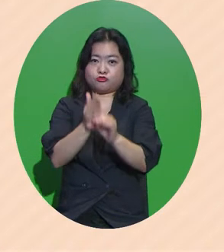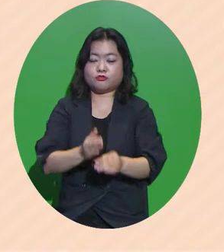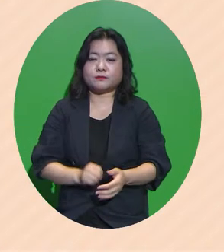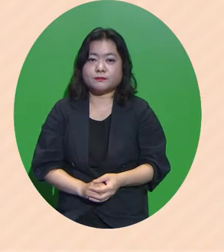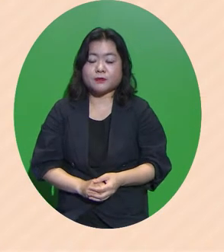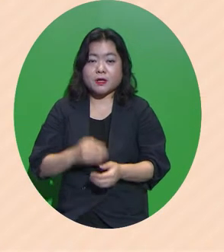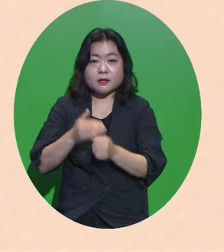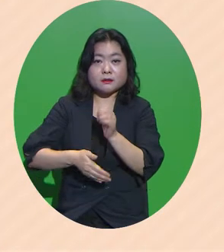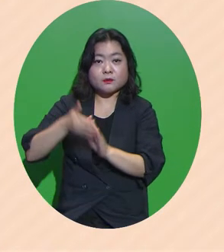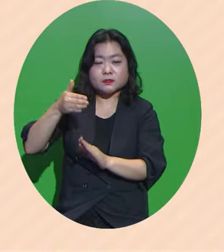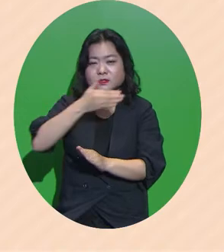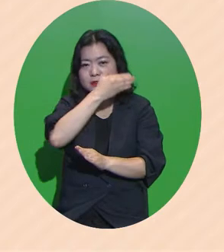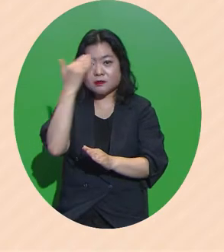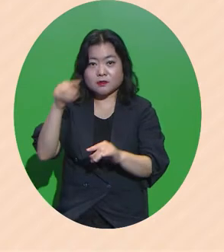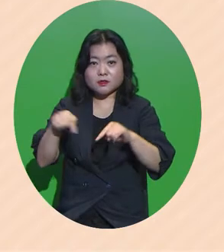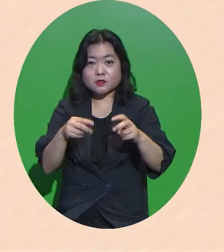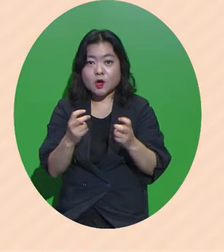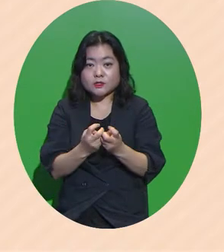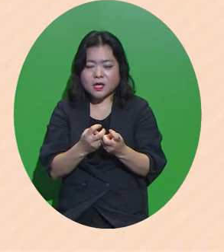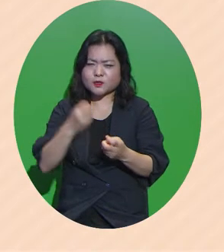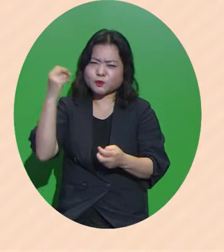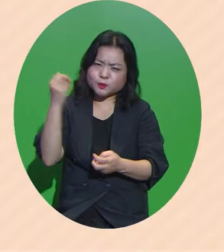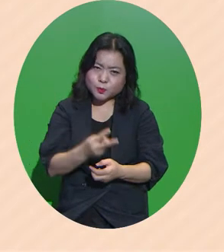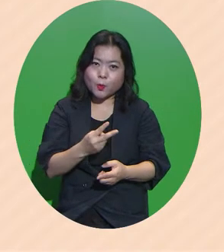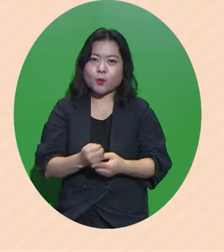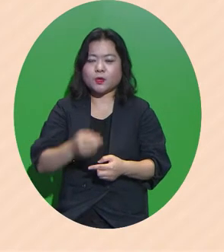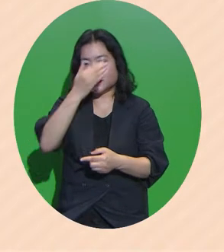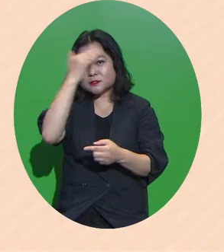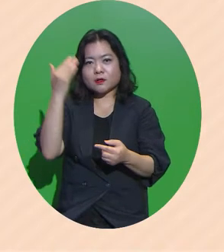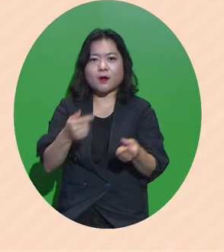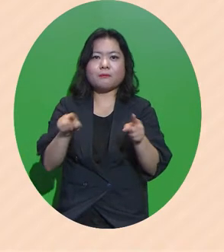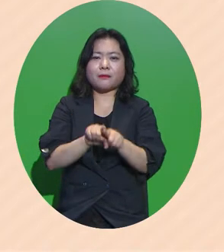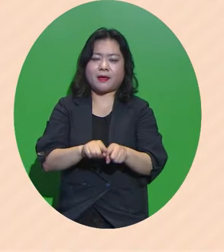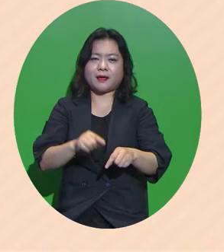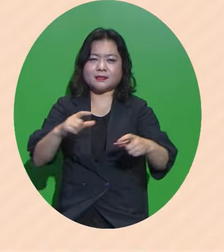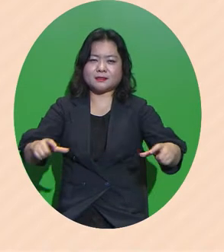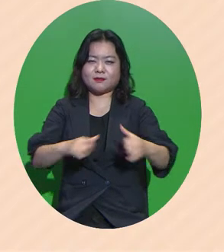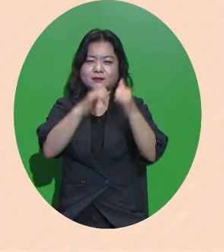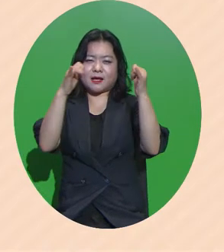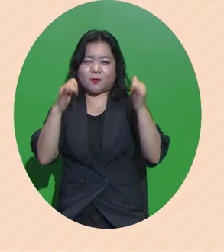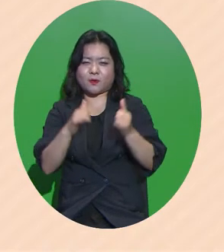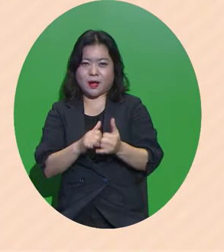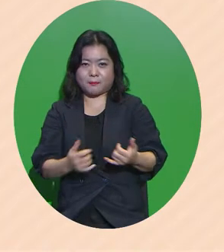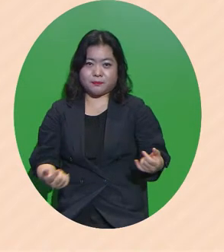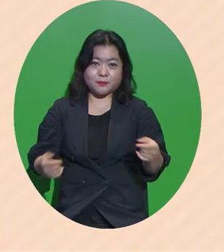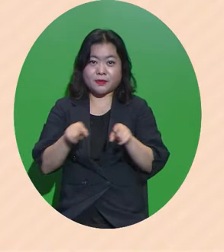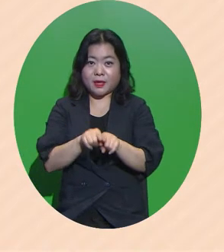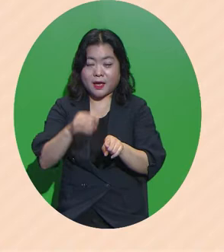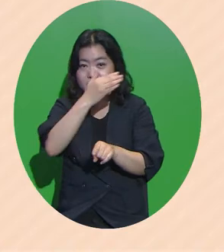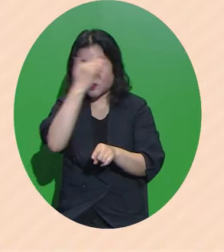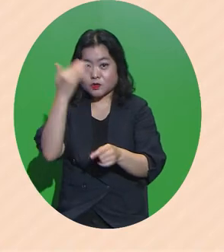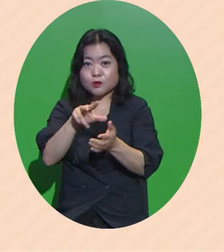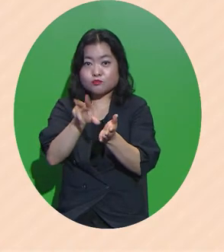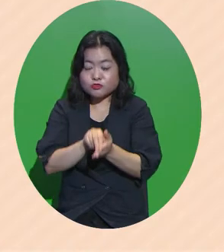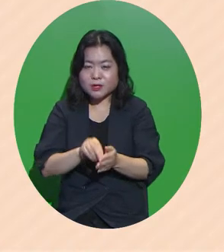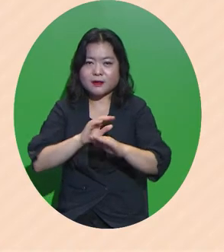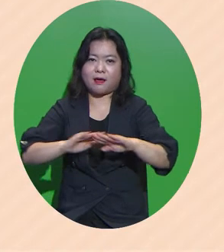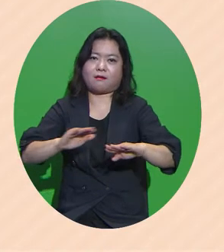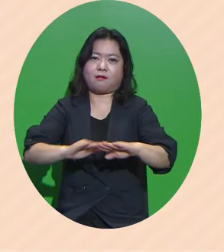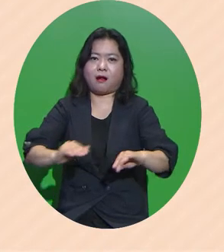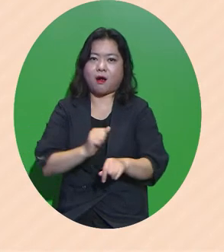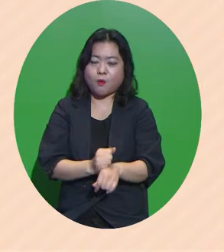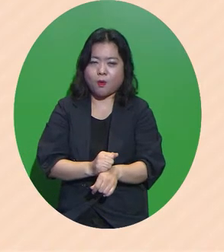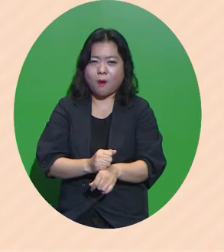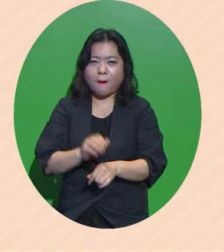대구시는 청년정책을 넘어서 청년과 함께 지역사회가 연대로 청년의 문제를 해결하고